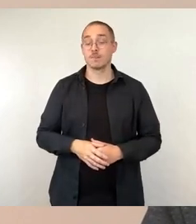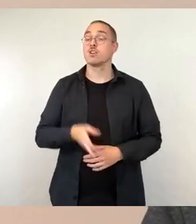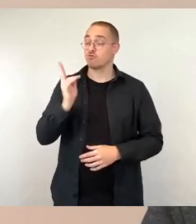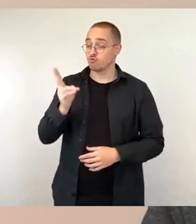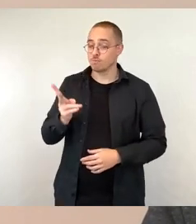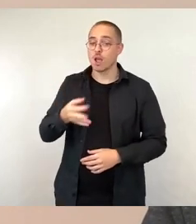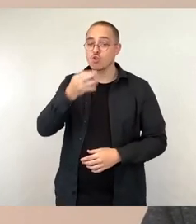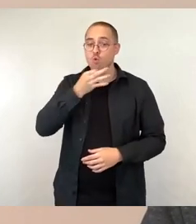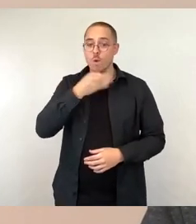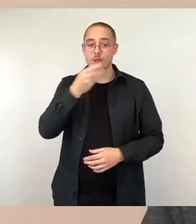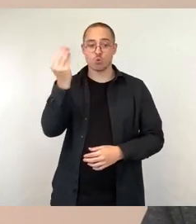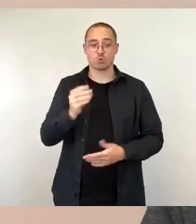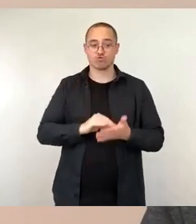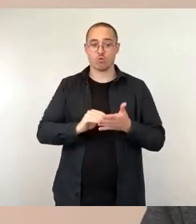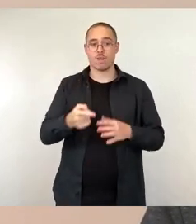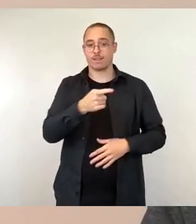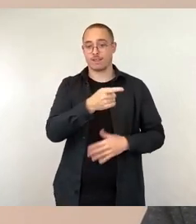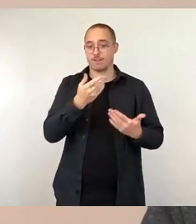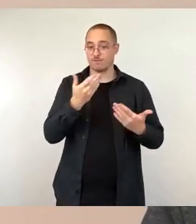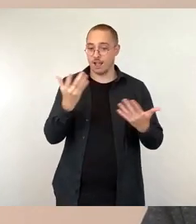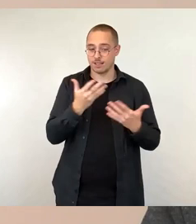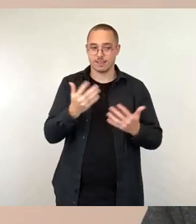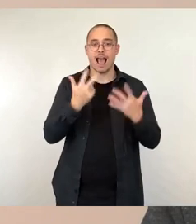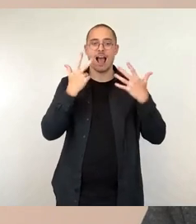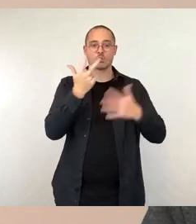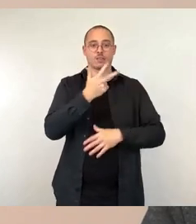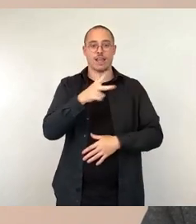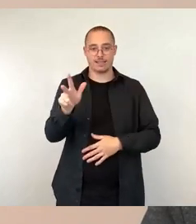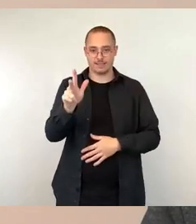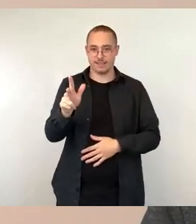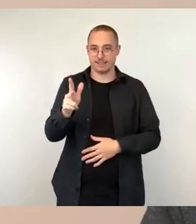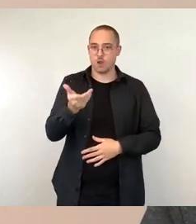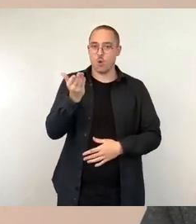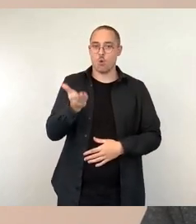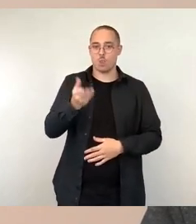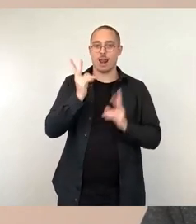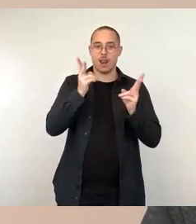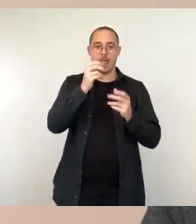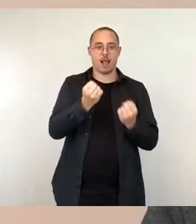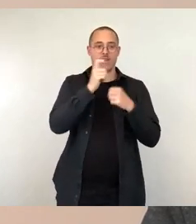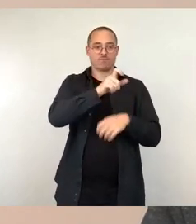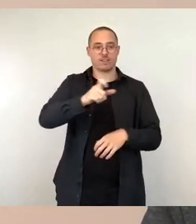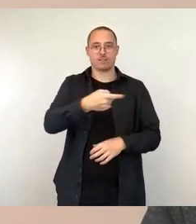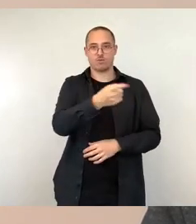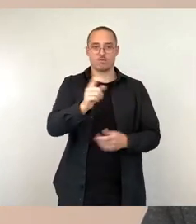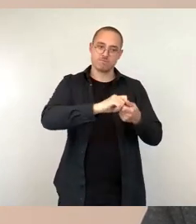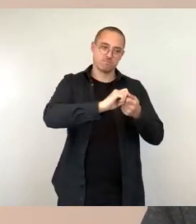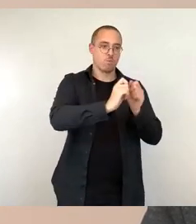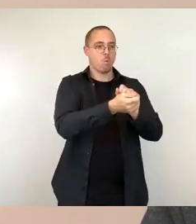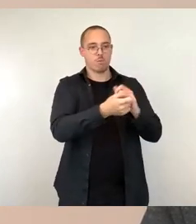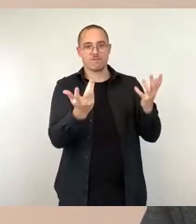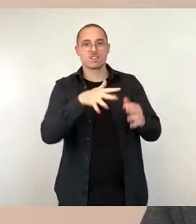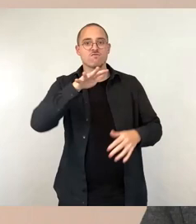dort 38 Honoralehrkräfte haben, die umgewandelt in Vollzeitequivalente 15 Vollzeitstellen bedeuten